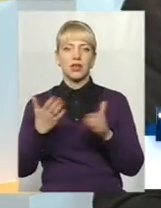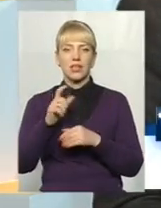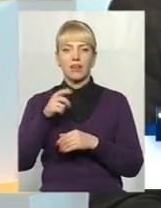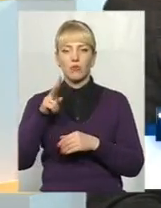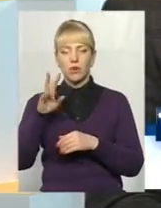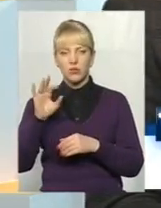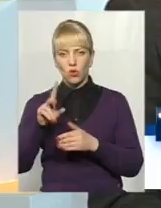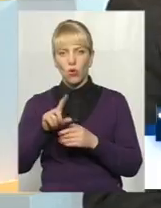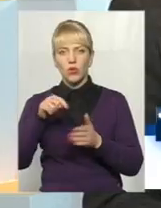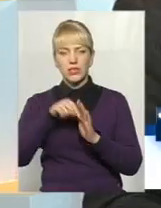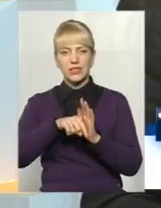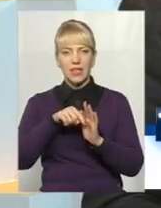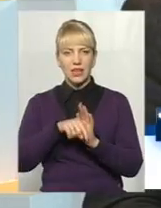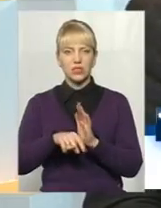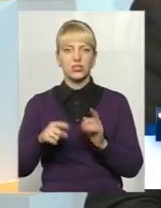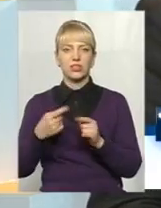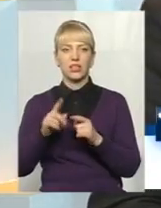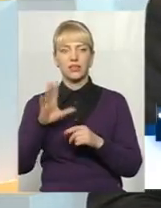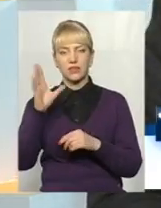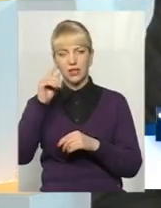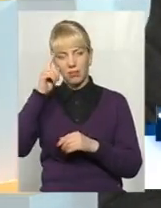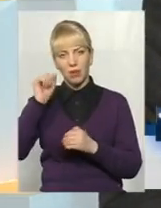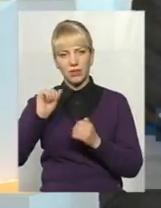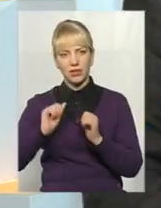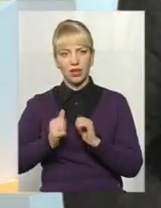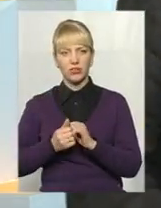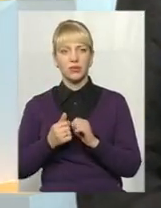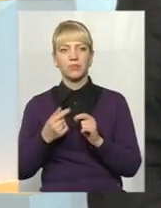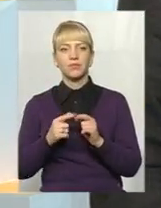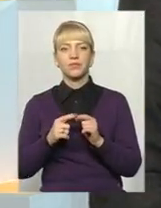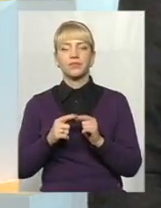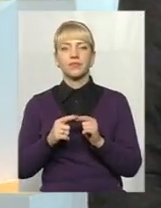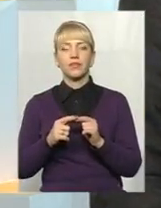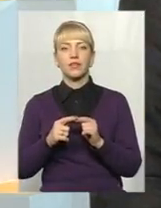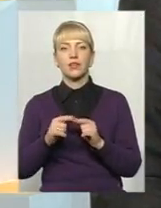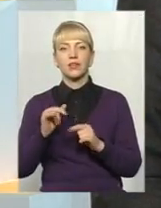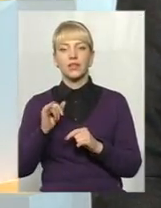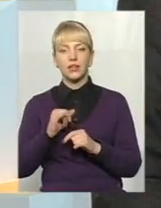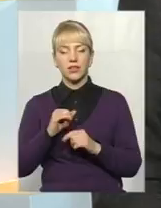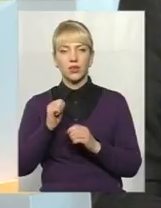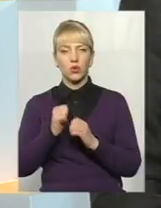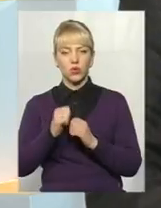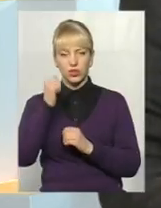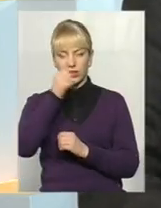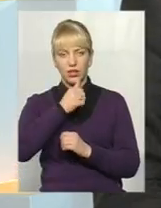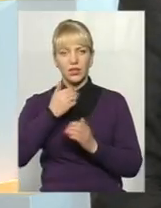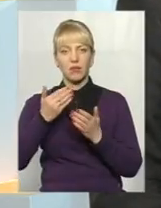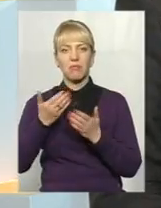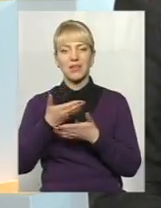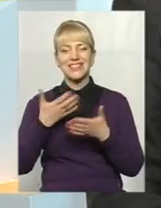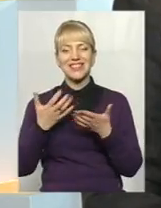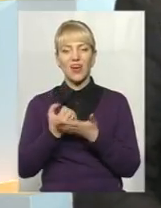світового значення, навіть ці фільм пам'ятають, «Ніч музеїв». І кожен рік ми знаходимо щось